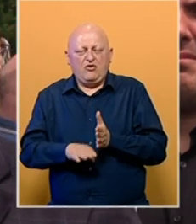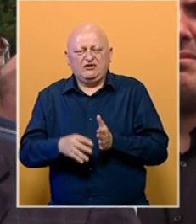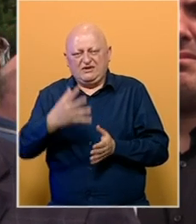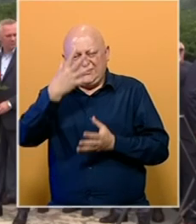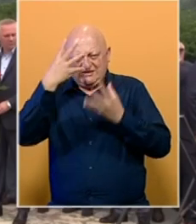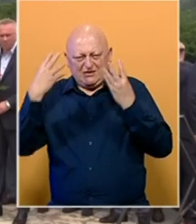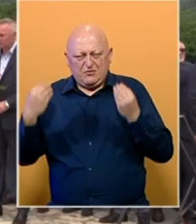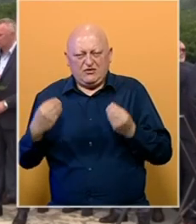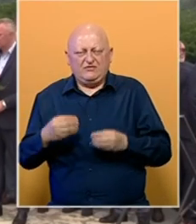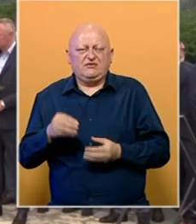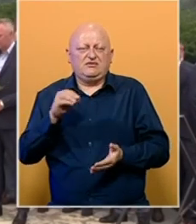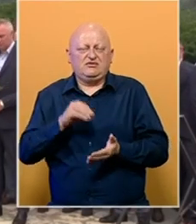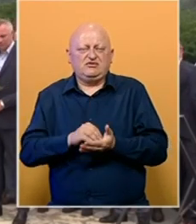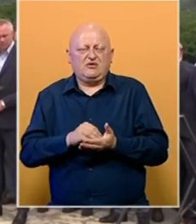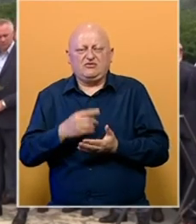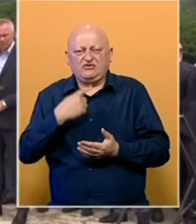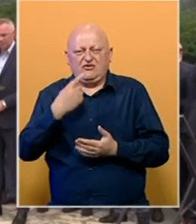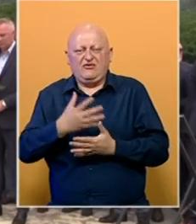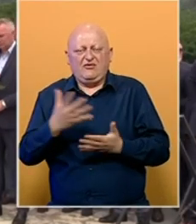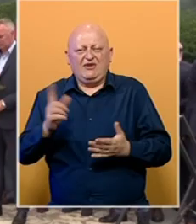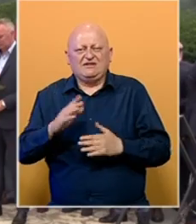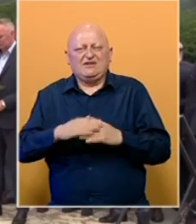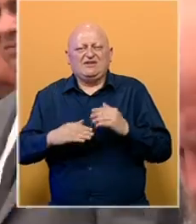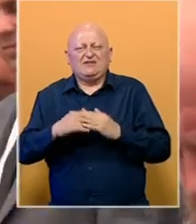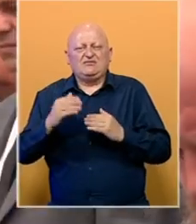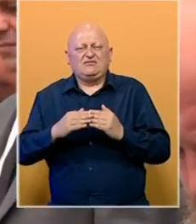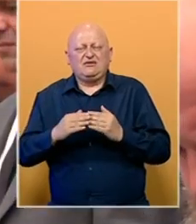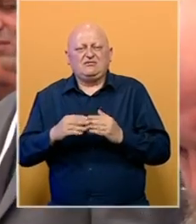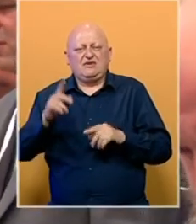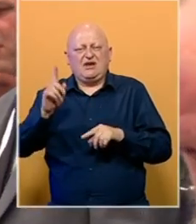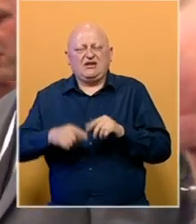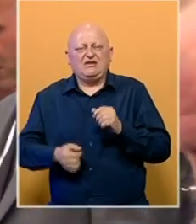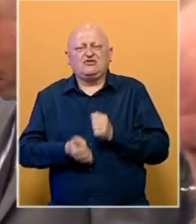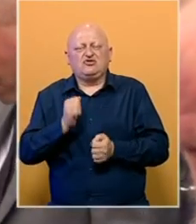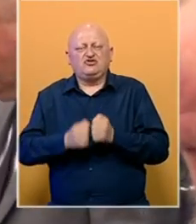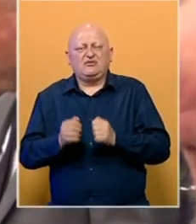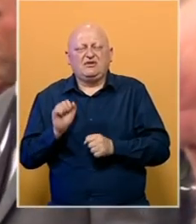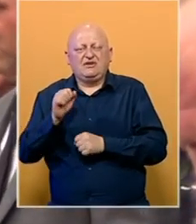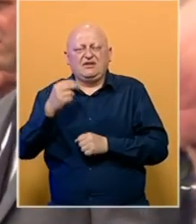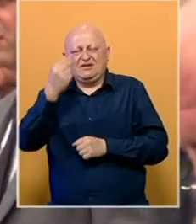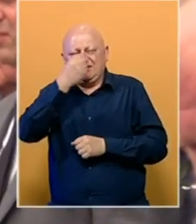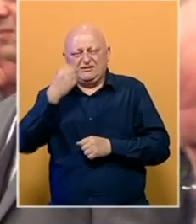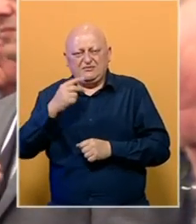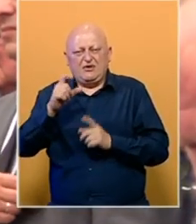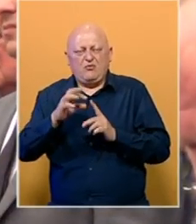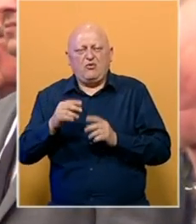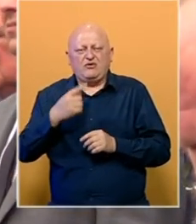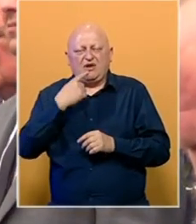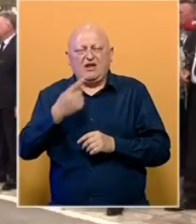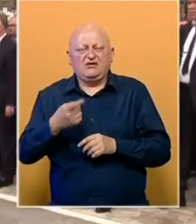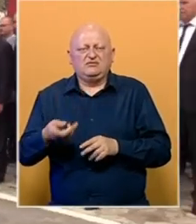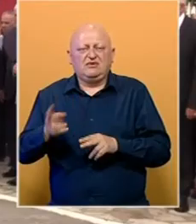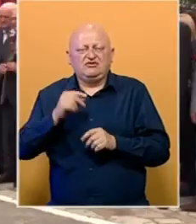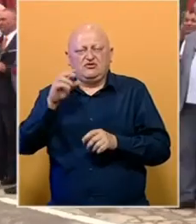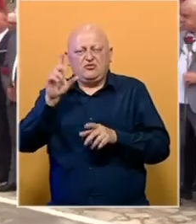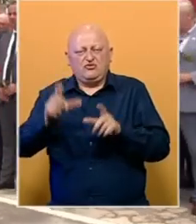zaboravljene. Sa obilježavanja je iskazano veliko nezadovoljstvo procesuiranjem zločina nad Srbima u Podrinju i naglašeno da je najveći